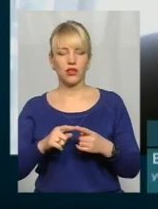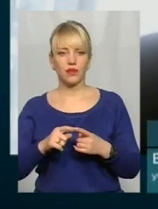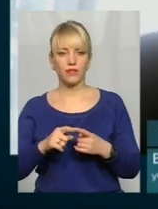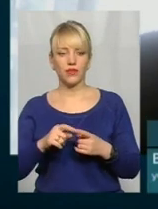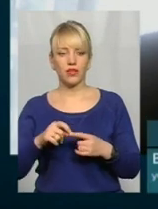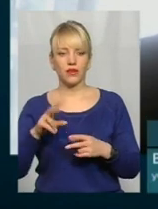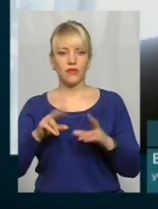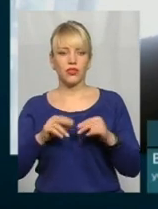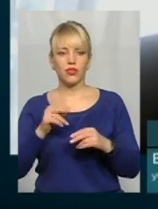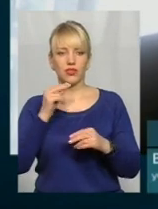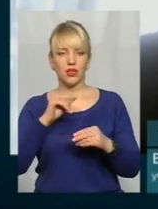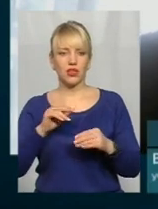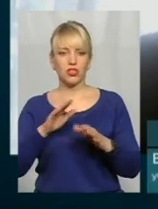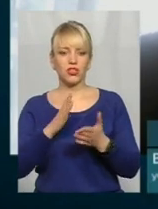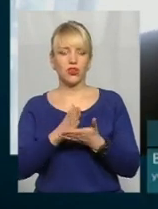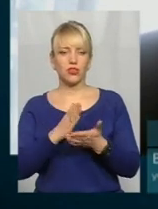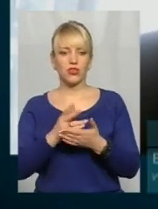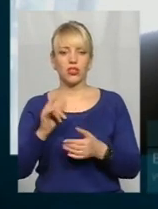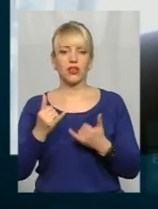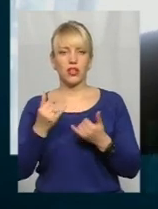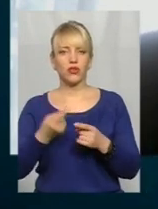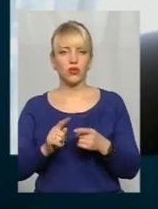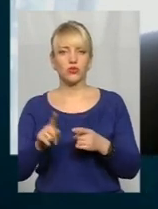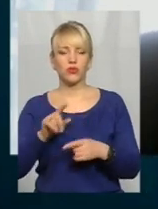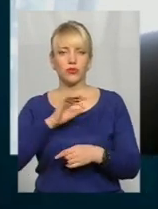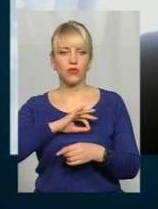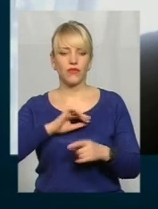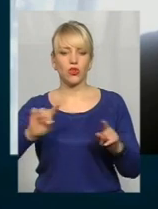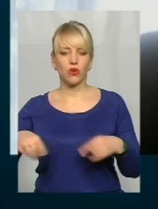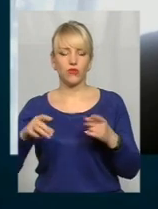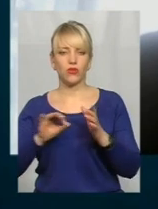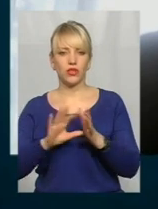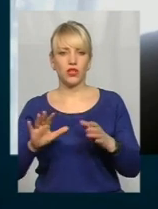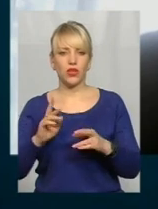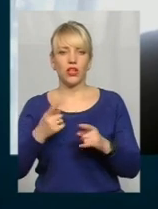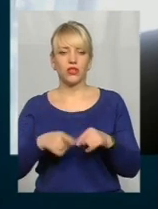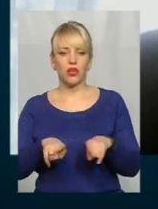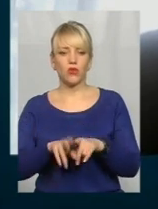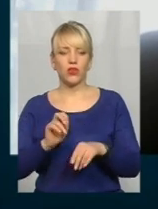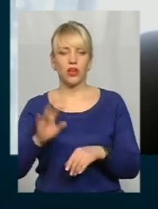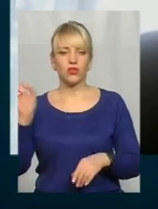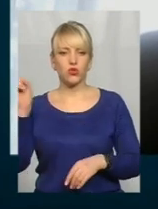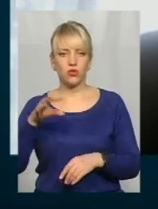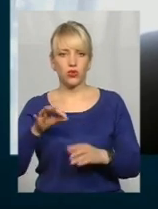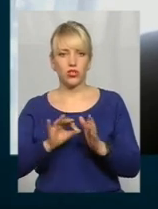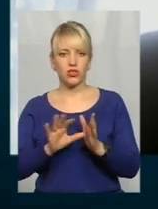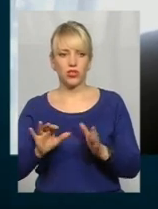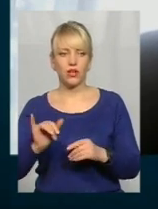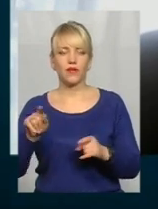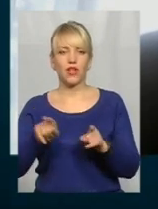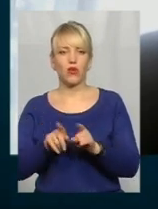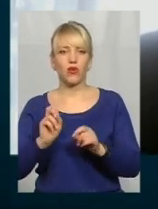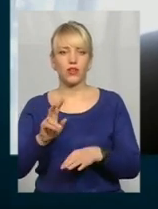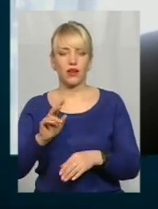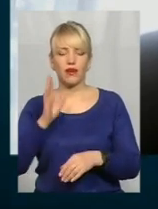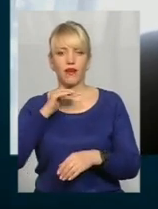в неї розташування. Для того, щоб користуватися відновленою енергетикою. Такою, як і сонячна, такою, як